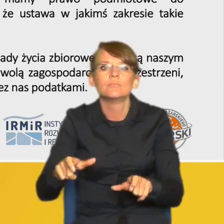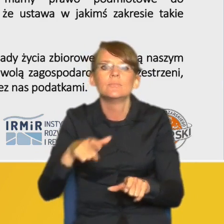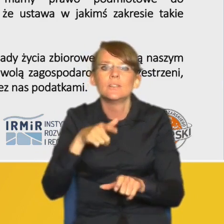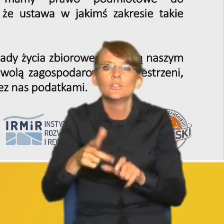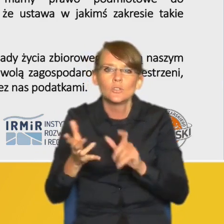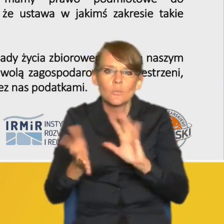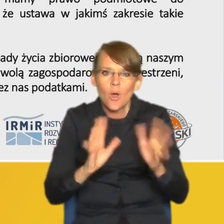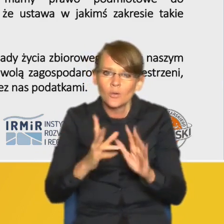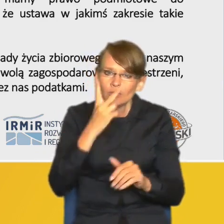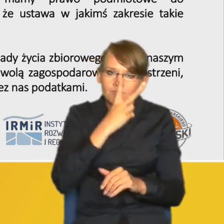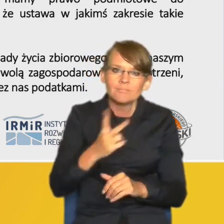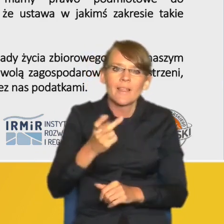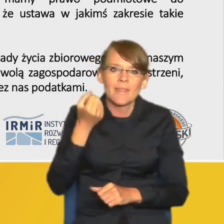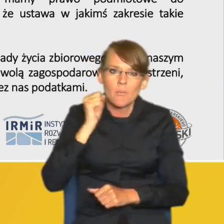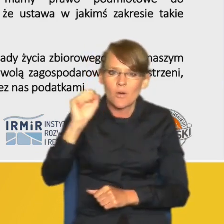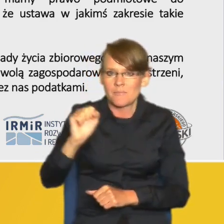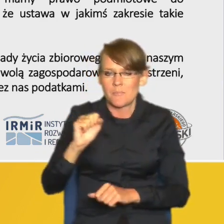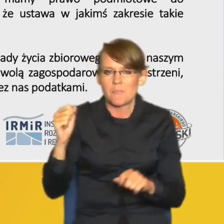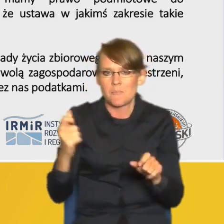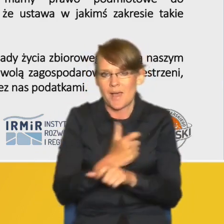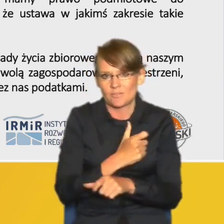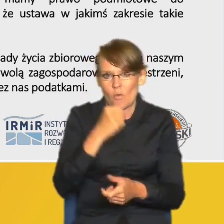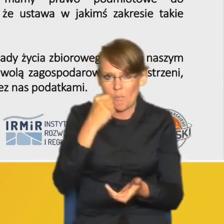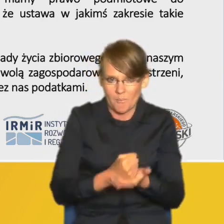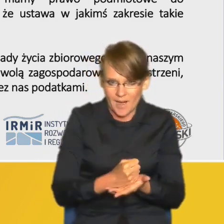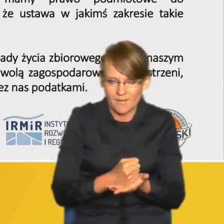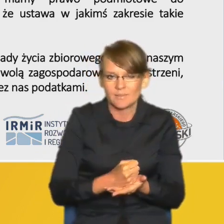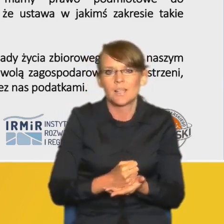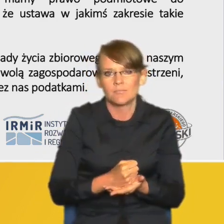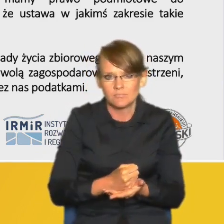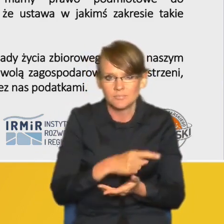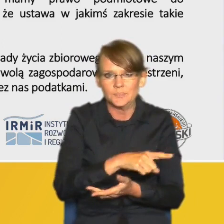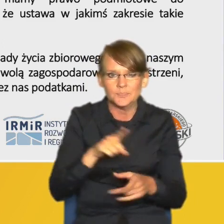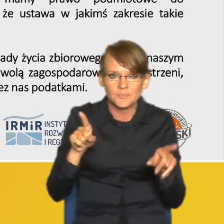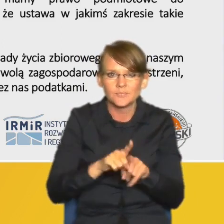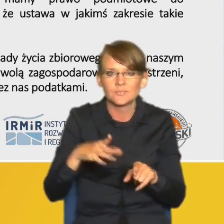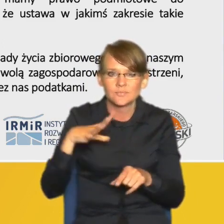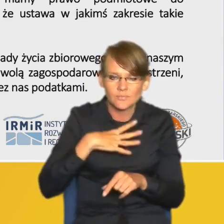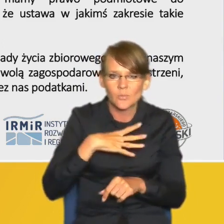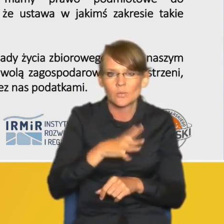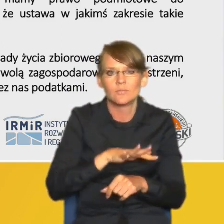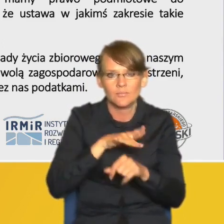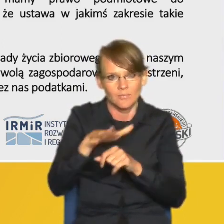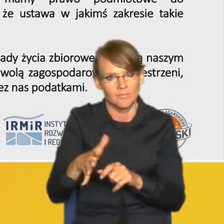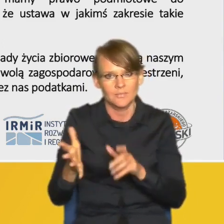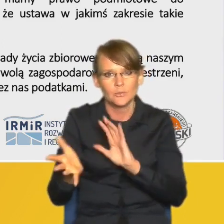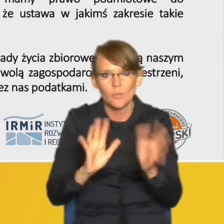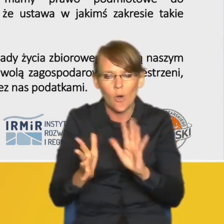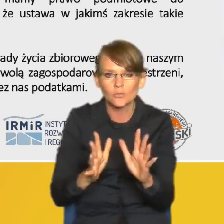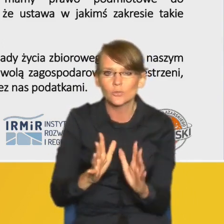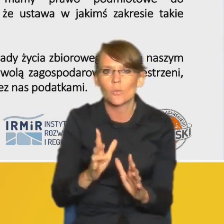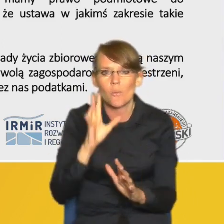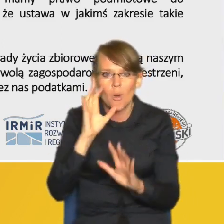widzenia demokratycznego państwa prawnego pewien sposób postrzegania roli